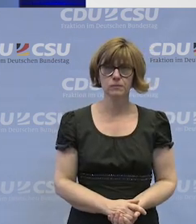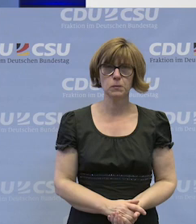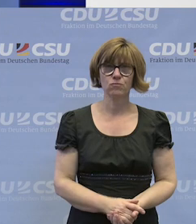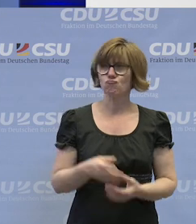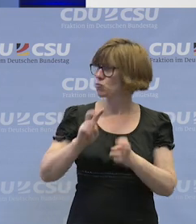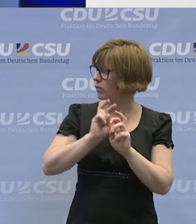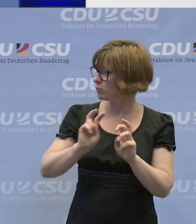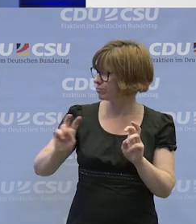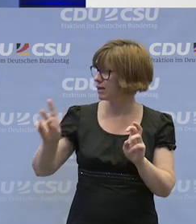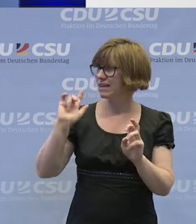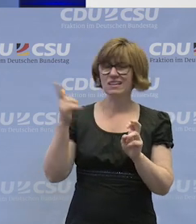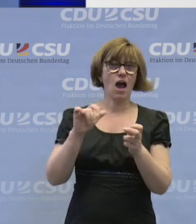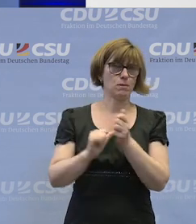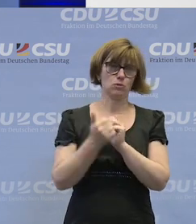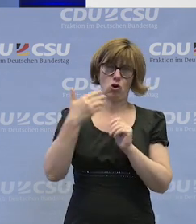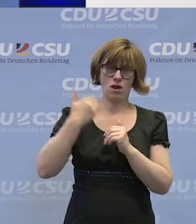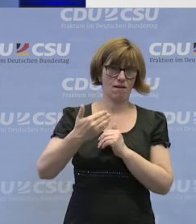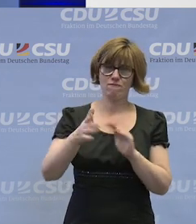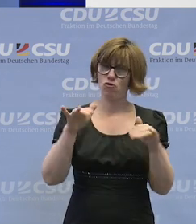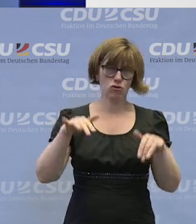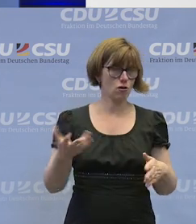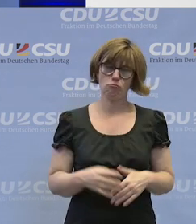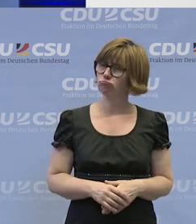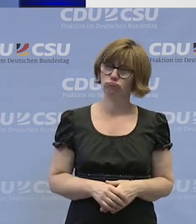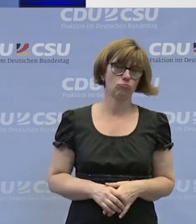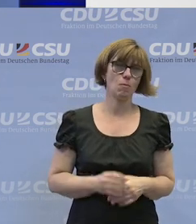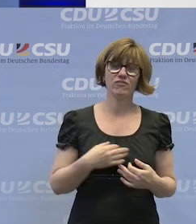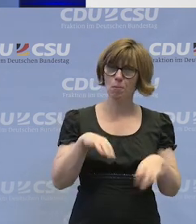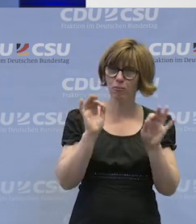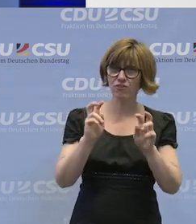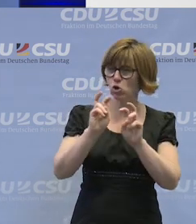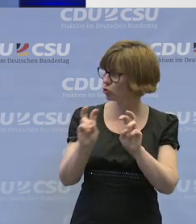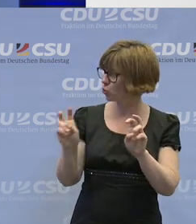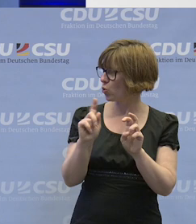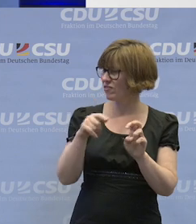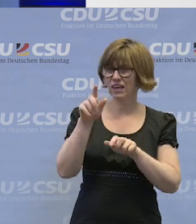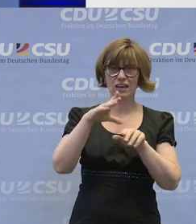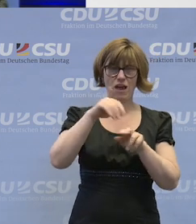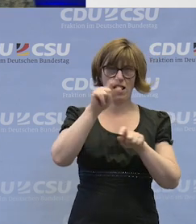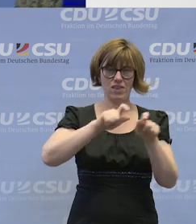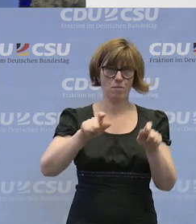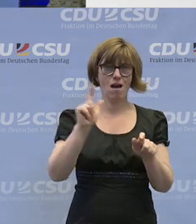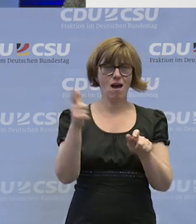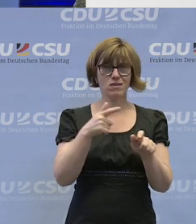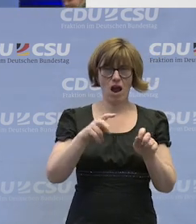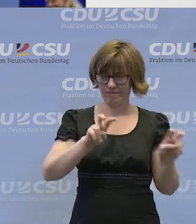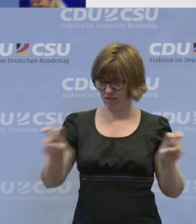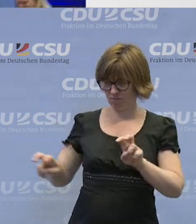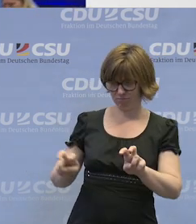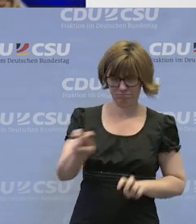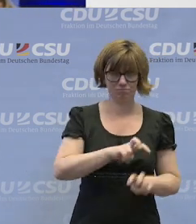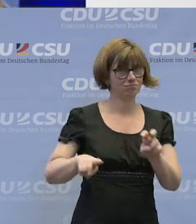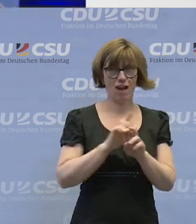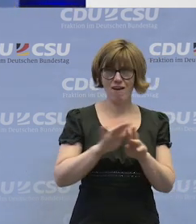Nehmen Sie Platz. Wir haben keine besondere Reihenfolge, aber wir haben genauso viele Stühle wie Teilnehmer. Das ist keine Reise nach Jerusalem.